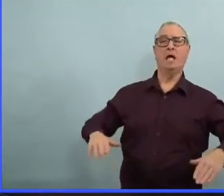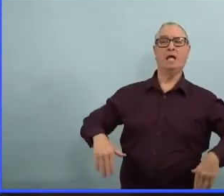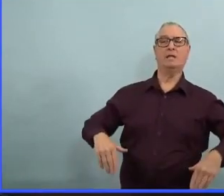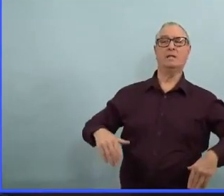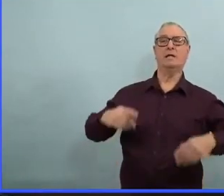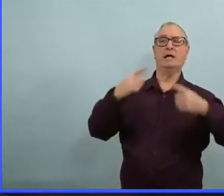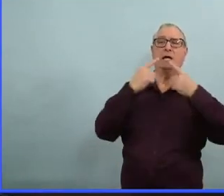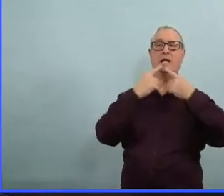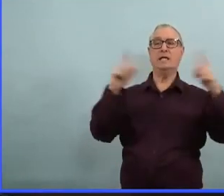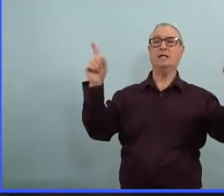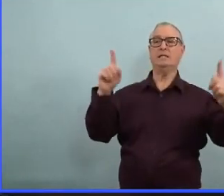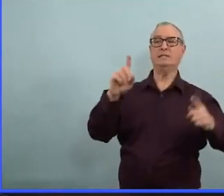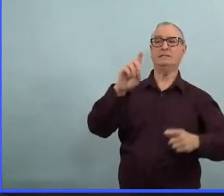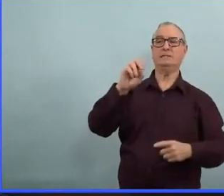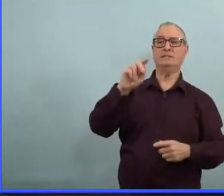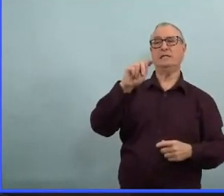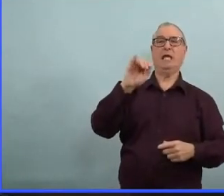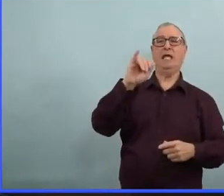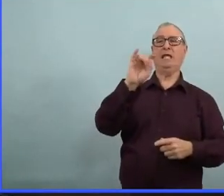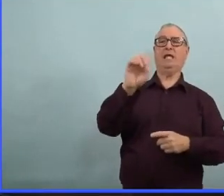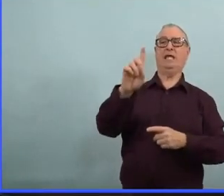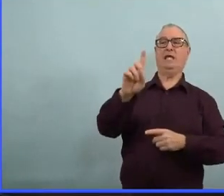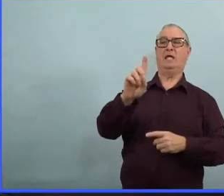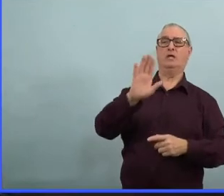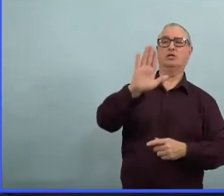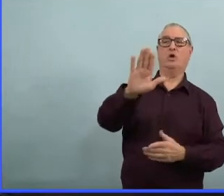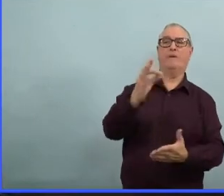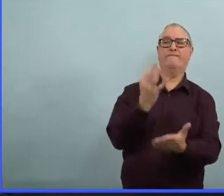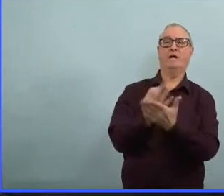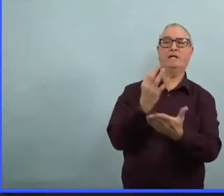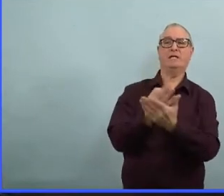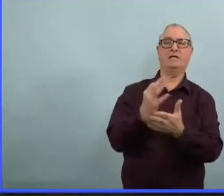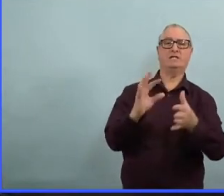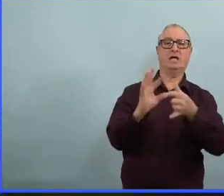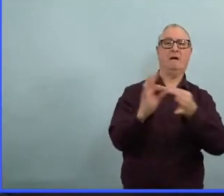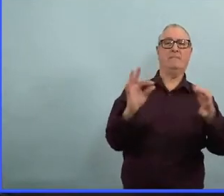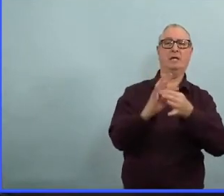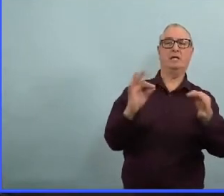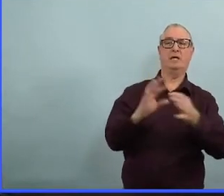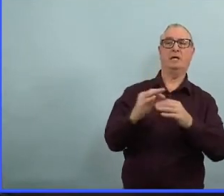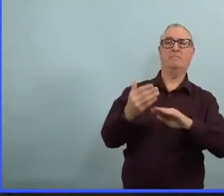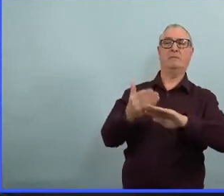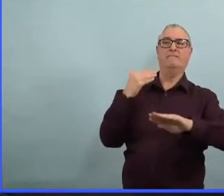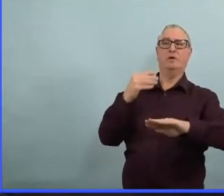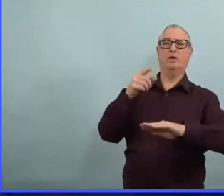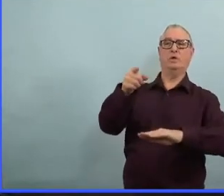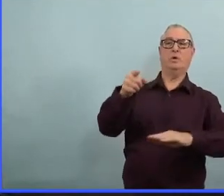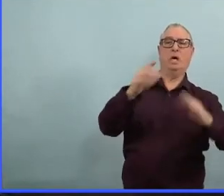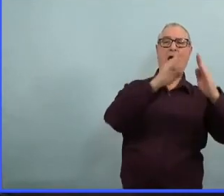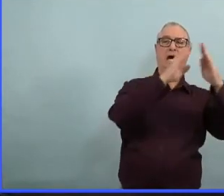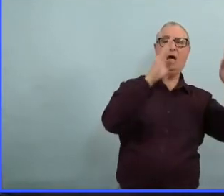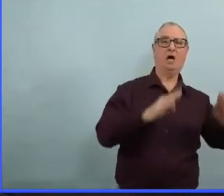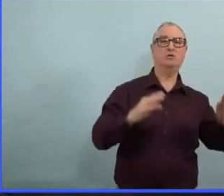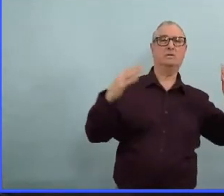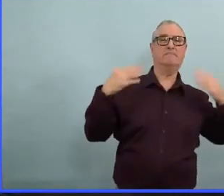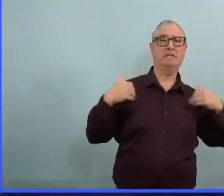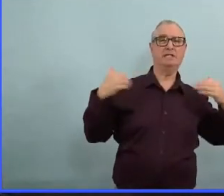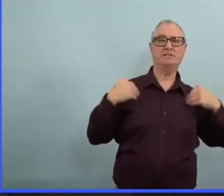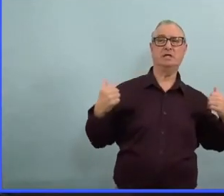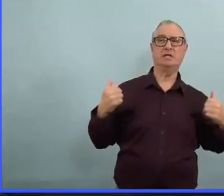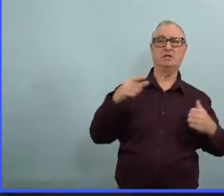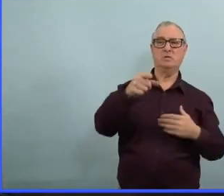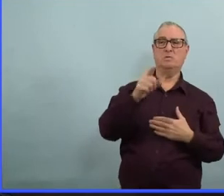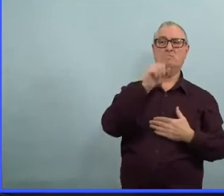de revenus que vous avez fait je veux dire alors vous étiez ministre du logement à l